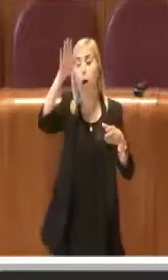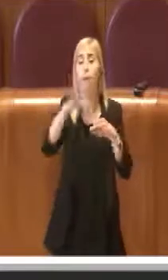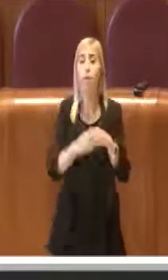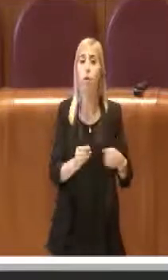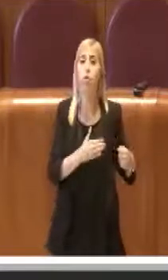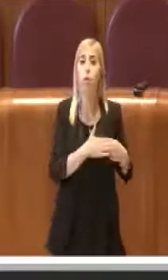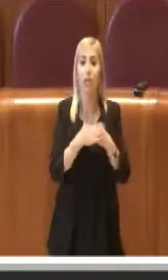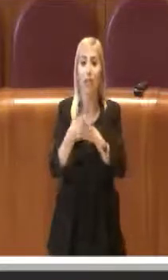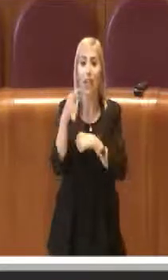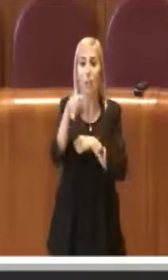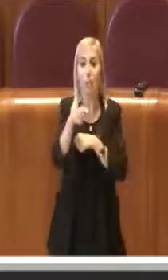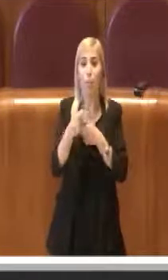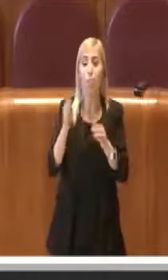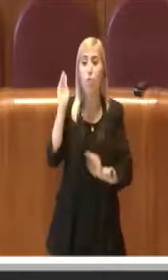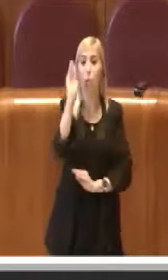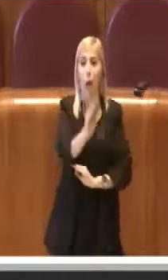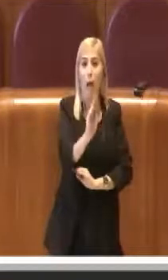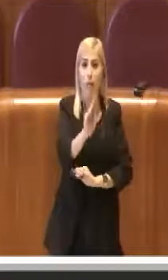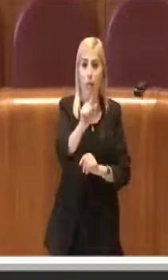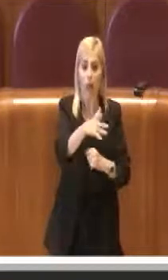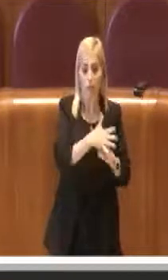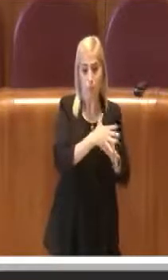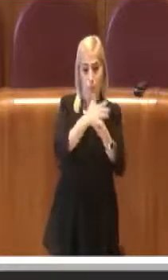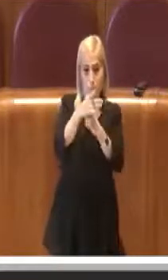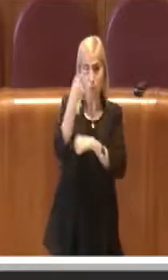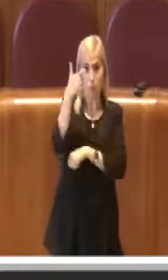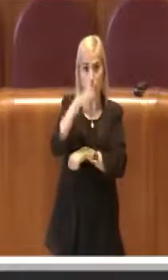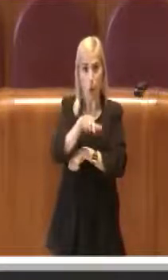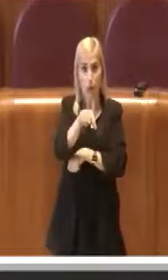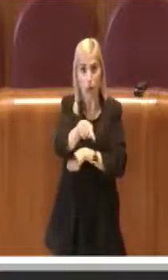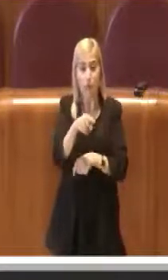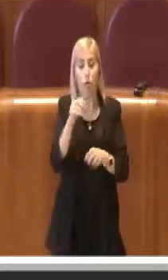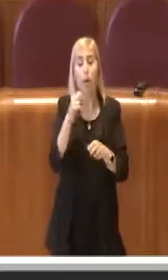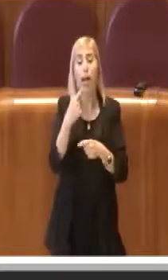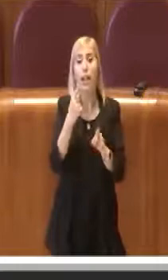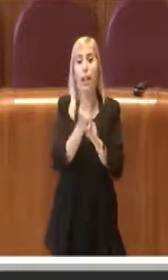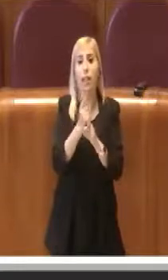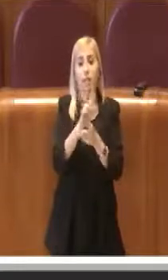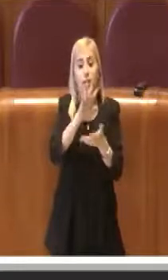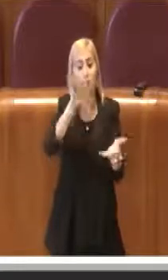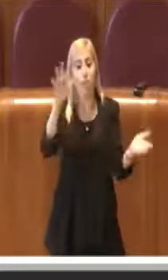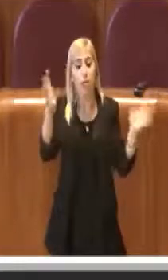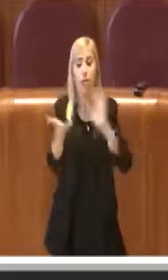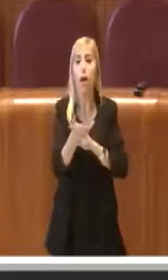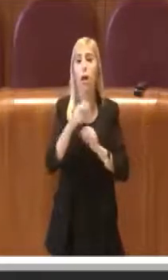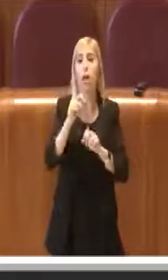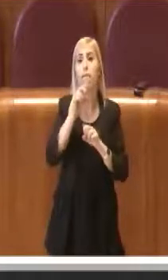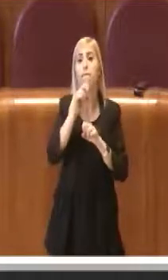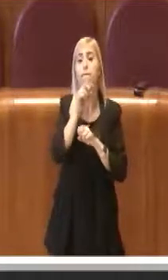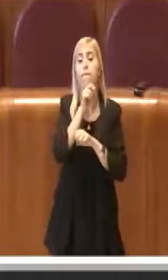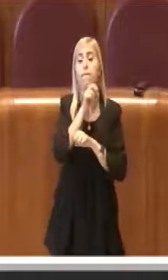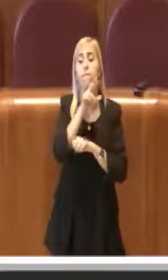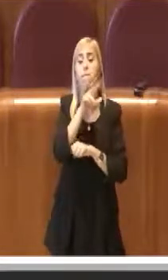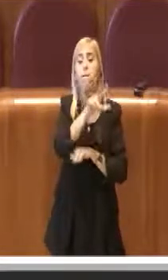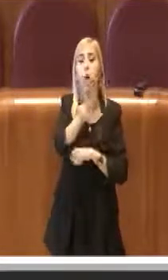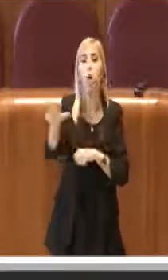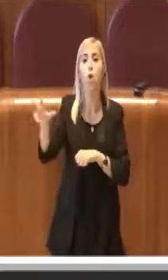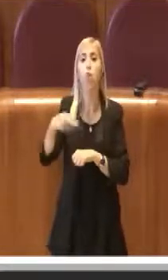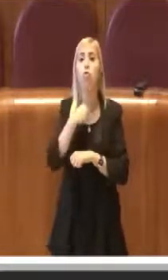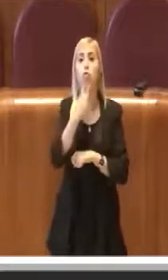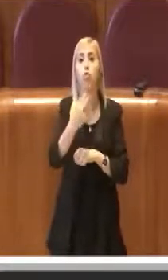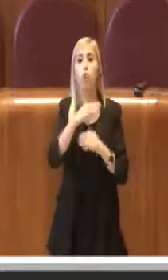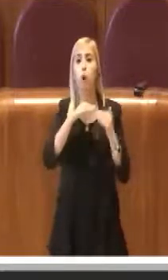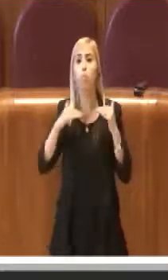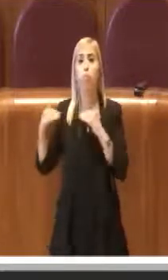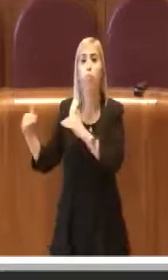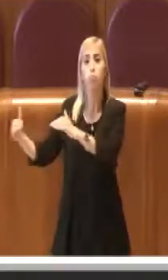tale che questa richiesta appunto sia la voce di tutta l'assemblea capitolina, Roma e la sindaca